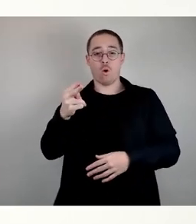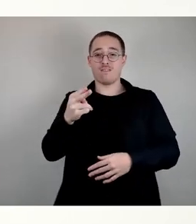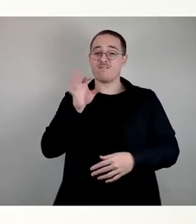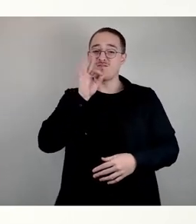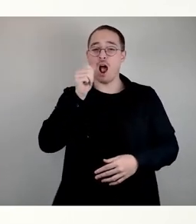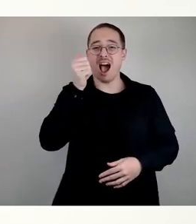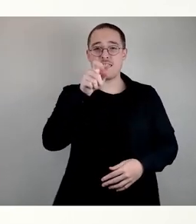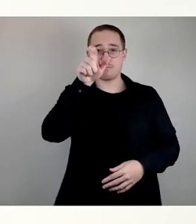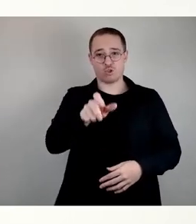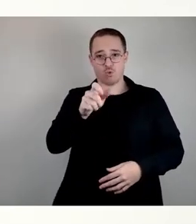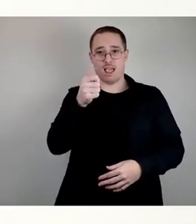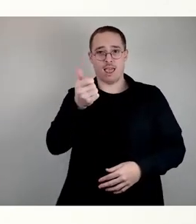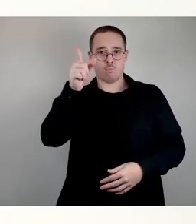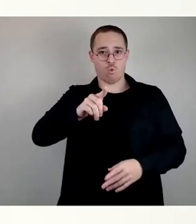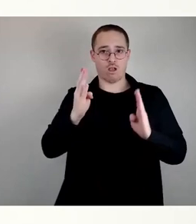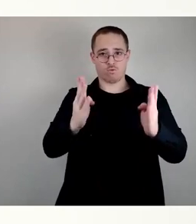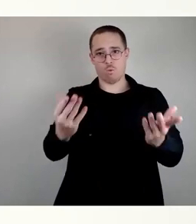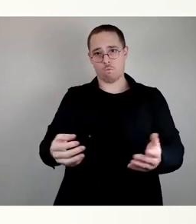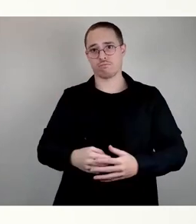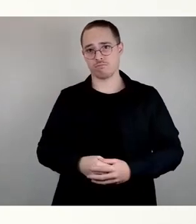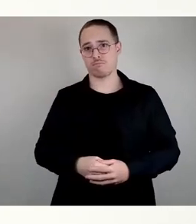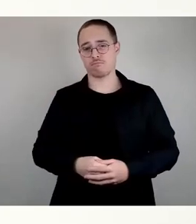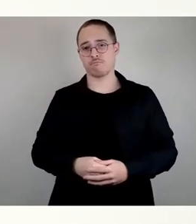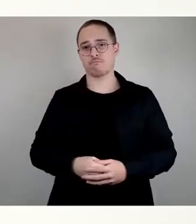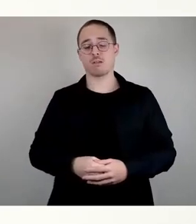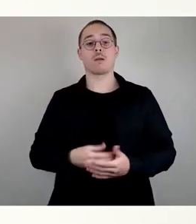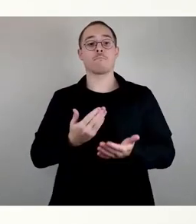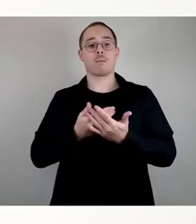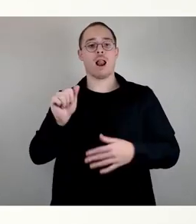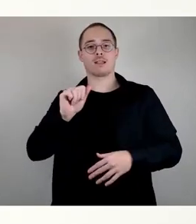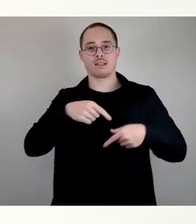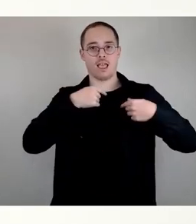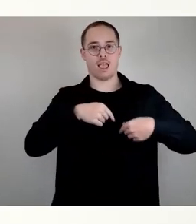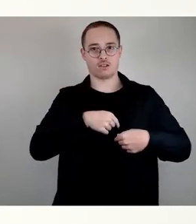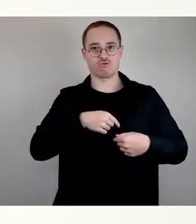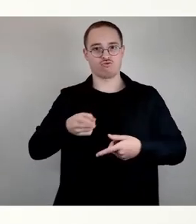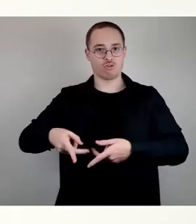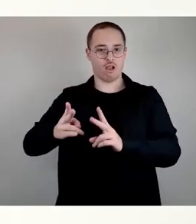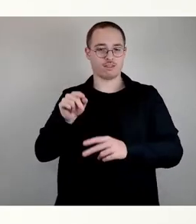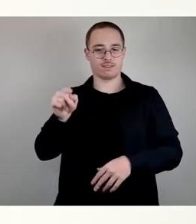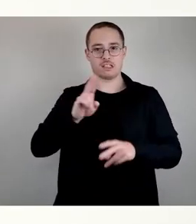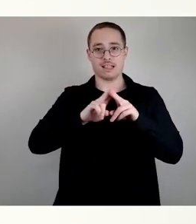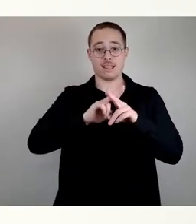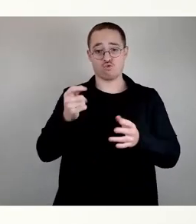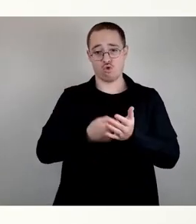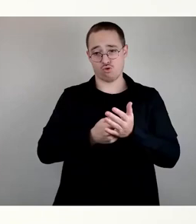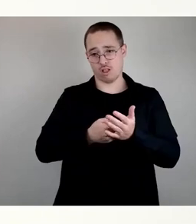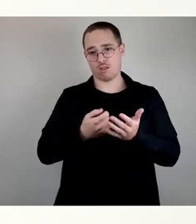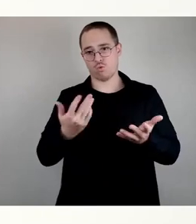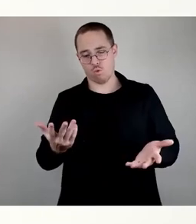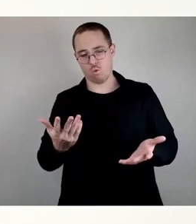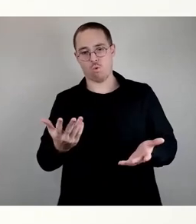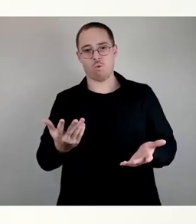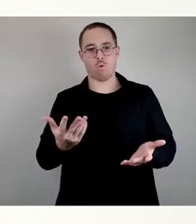Alexander-Herzen-Straße, wenn man sozusagen die Sanierungskosten mit der Kapazität, also sprich pro Kopf